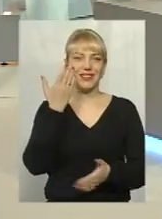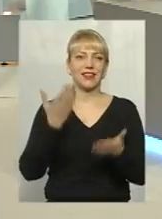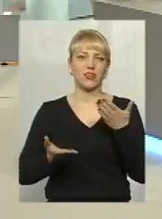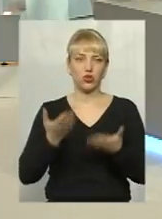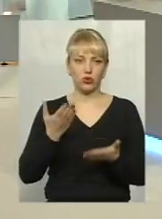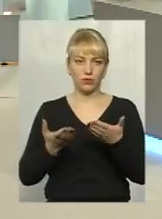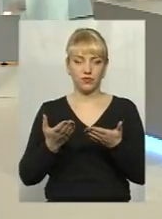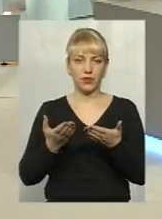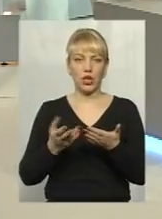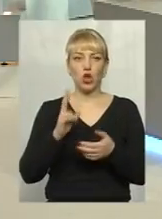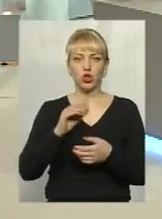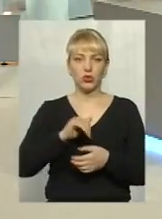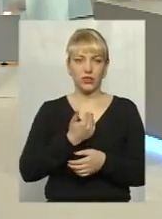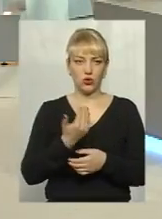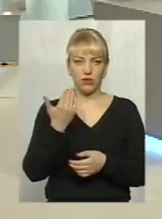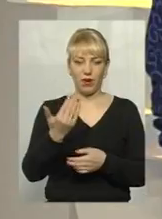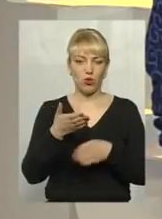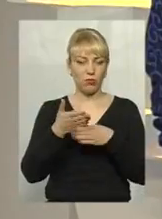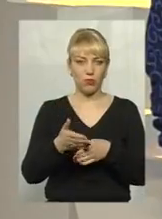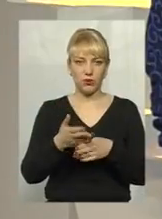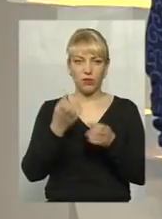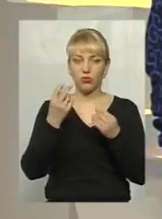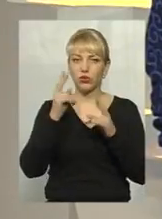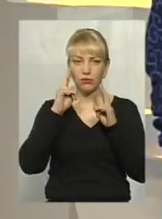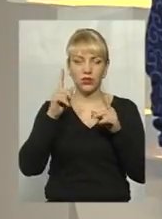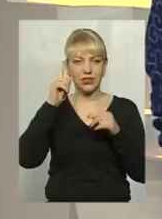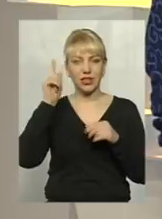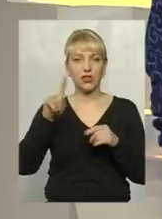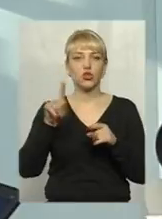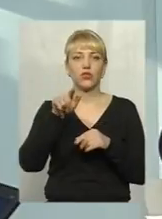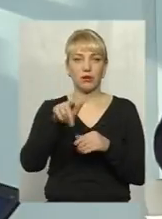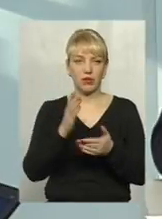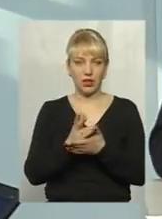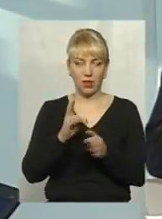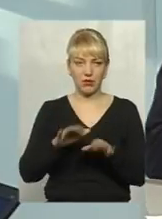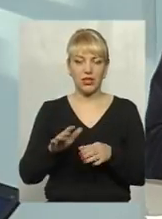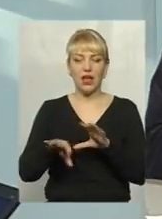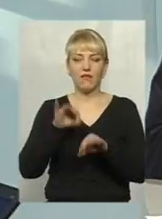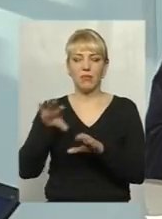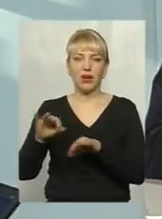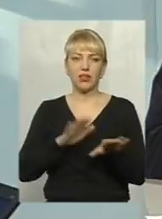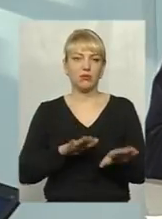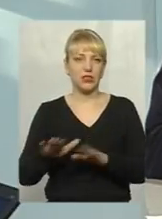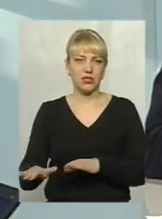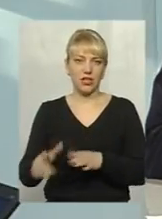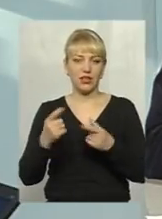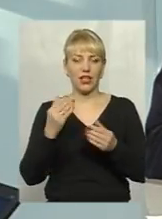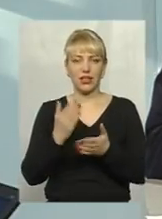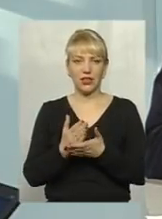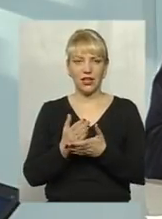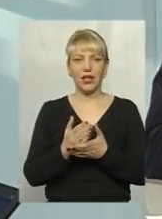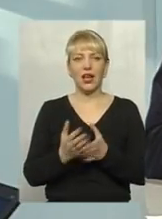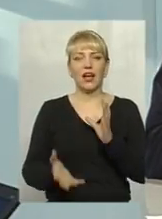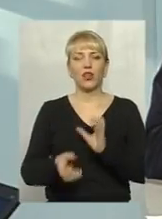хтось захоче вам допомогти, він просто не буде знати про це, де ви знаходитесь. І вибирати місця, там де є стаціонарні